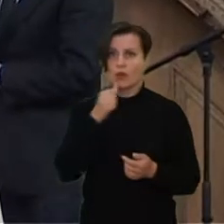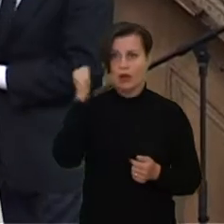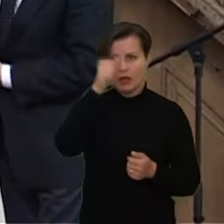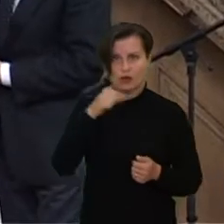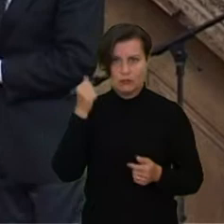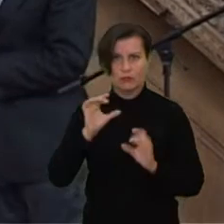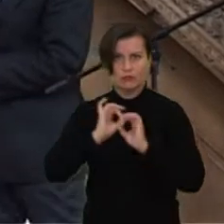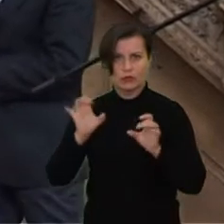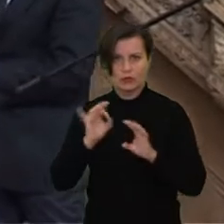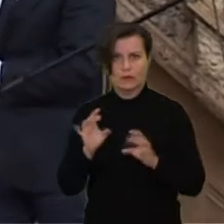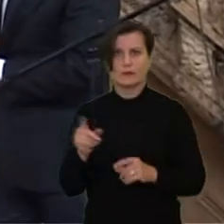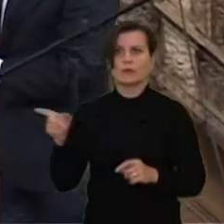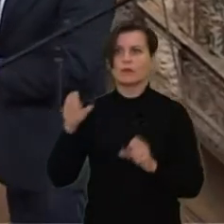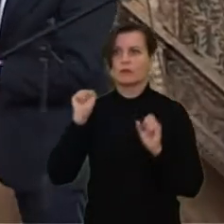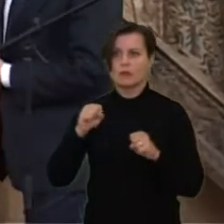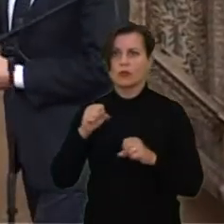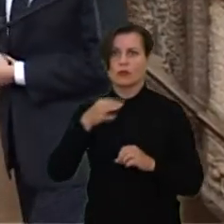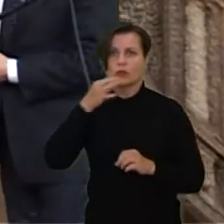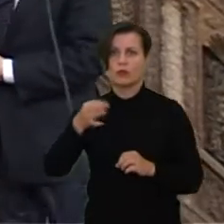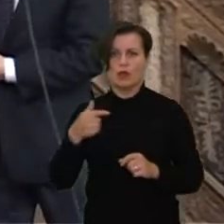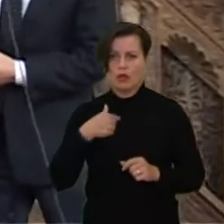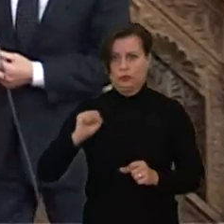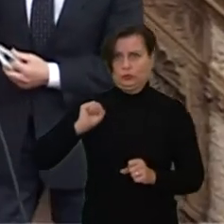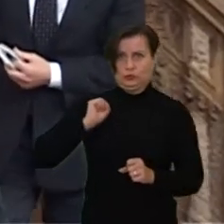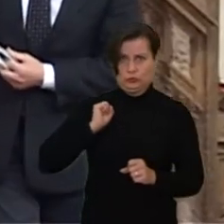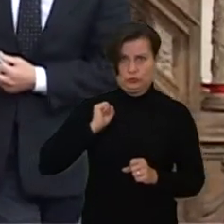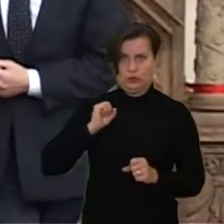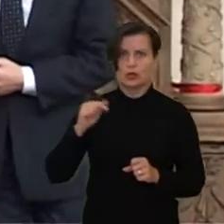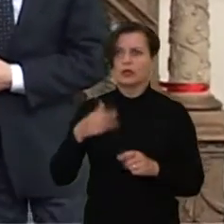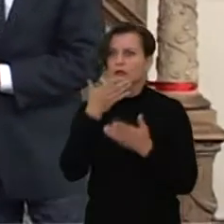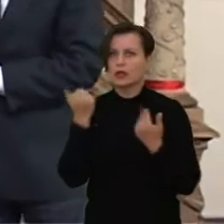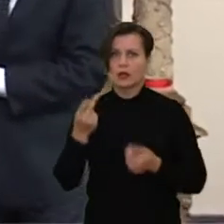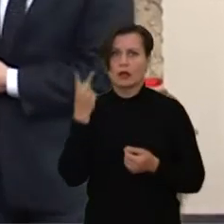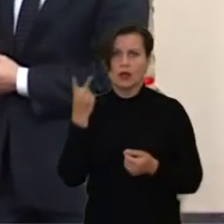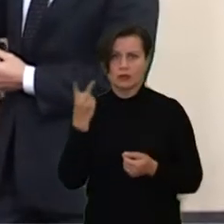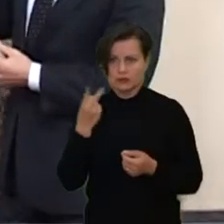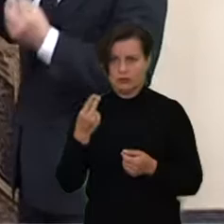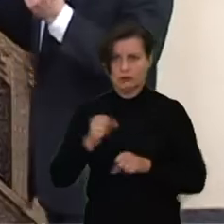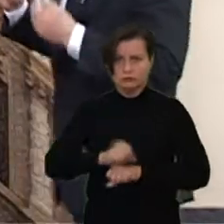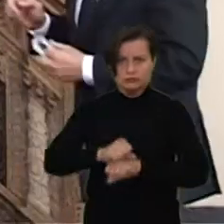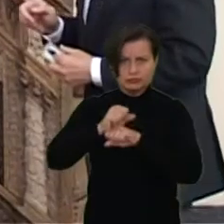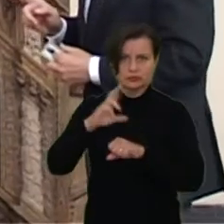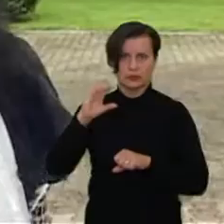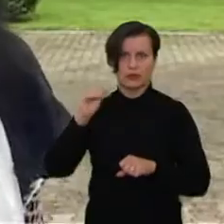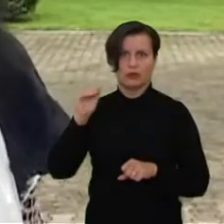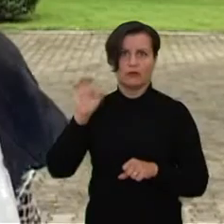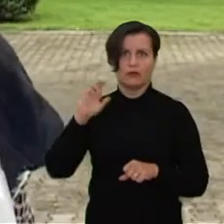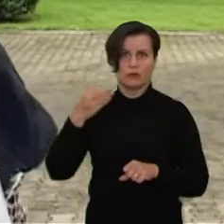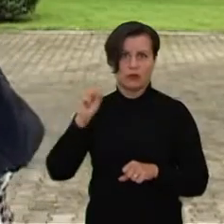taip jau pasakyti asmeniškai, ką sužino apie reformaciją, tai galėčiau pasakyti, kad esu nistebusi, kad nėra antros bangos reformacijos,